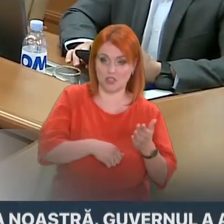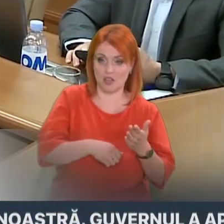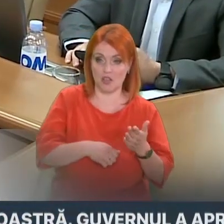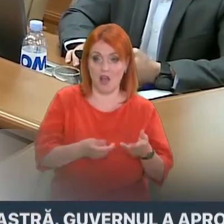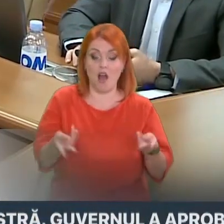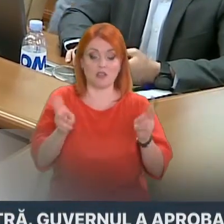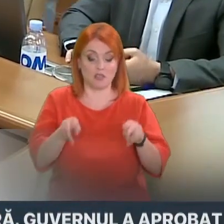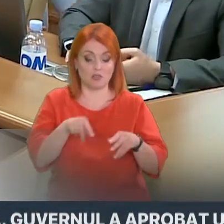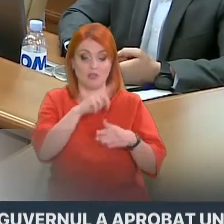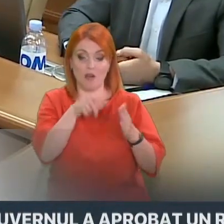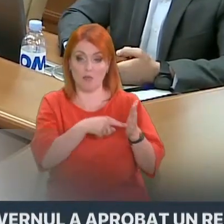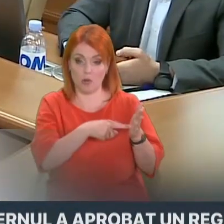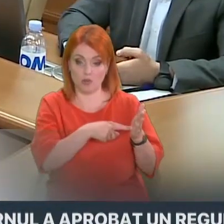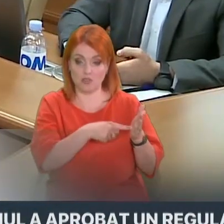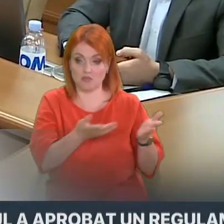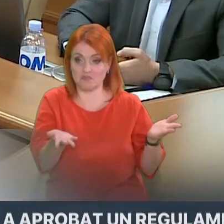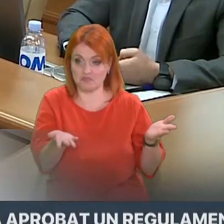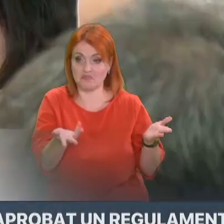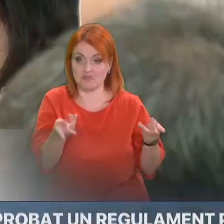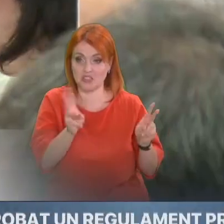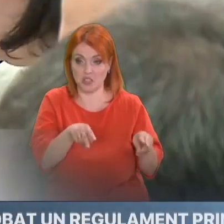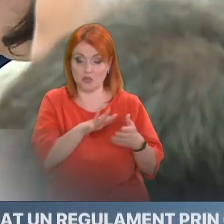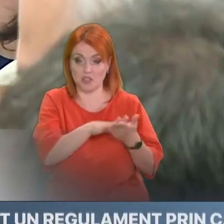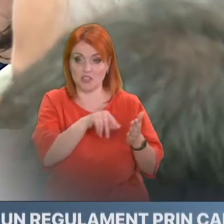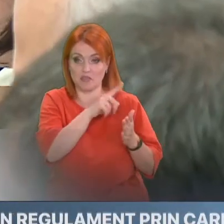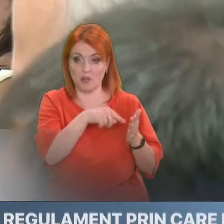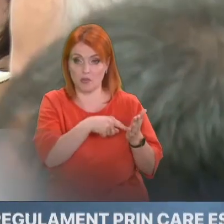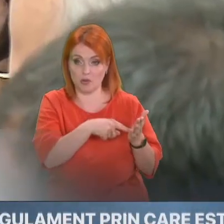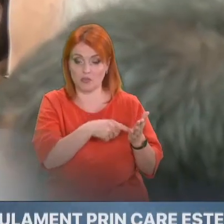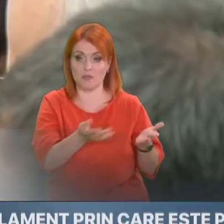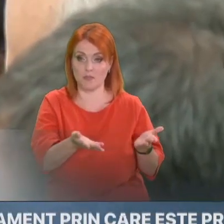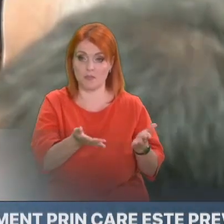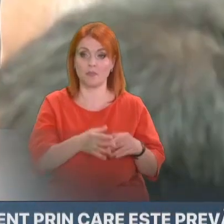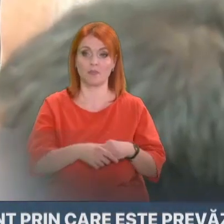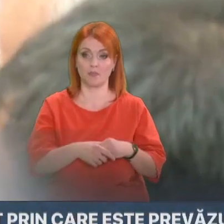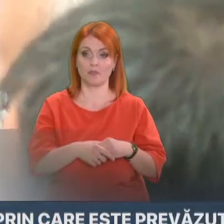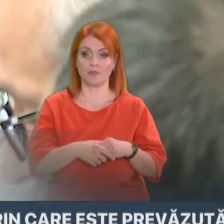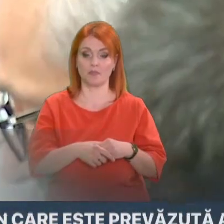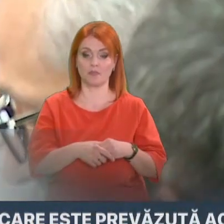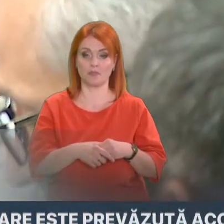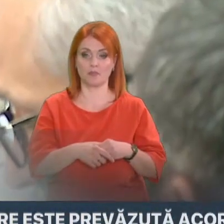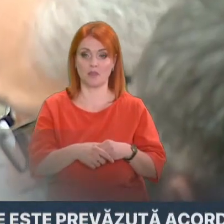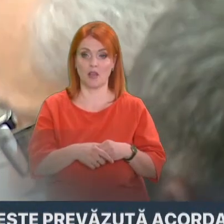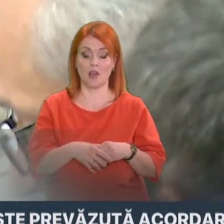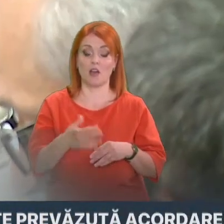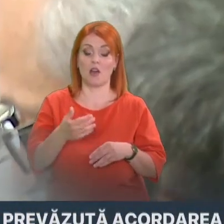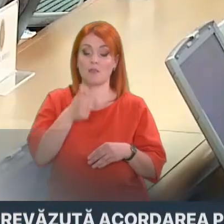întrebare pe care, din păcate, guvernul, în spate de domnul preministru, nu a dat un răspuns.